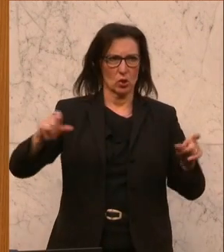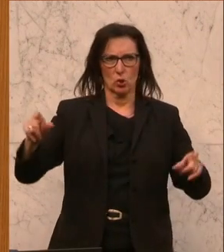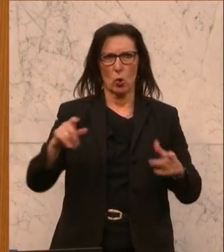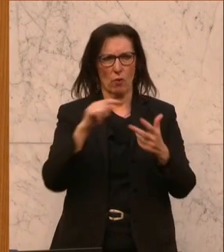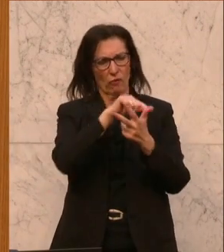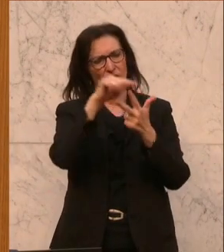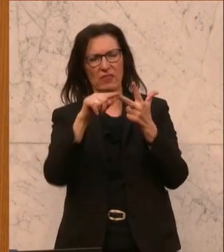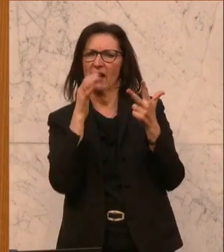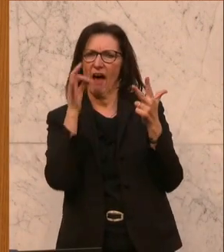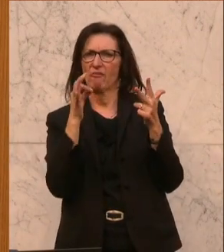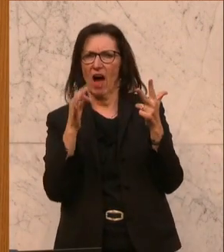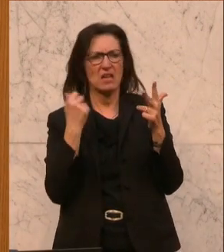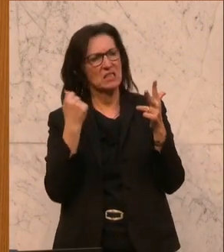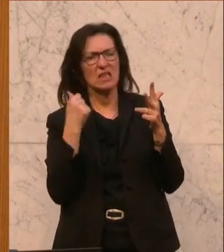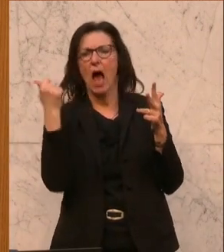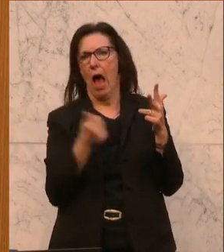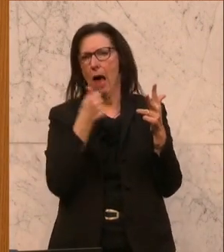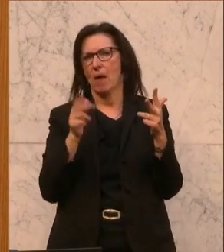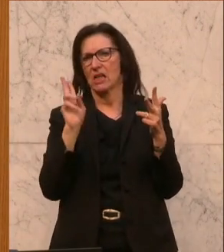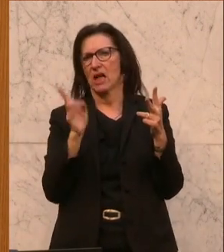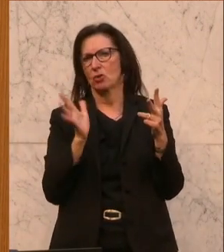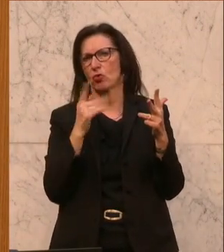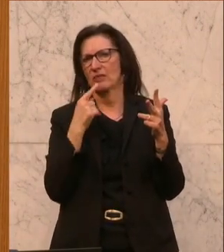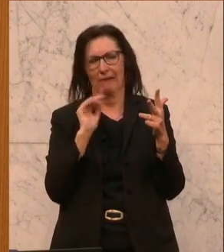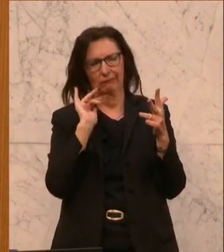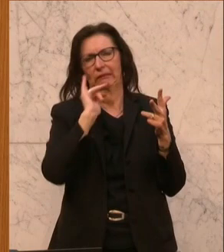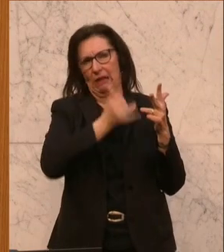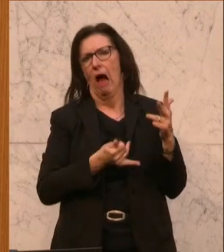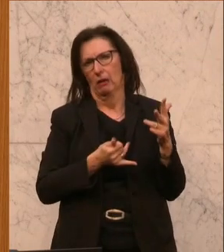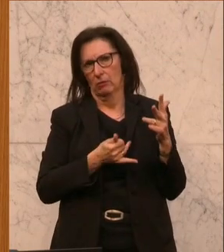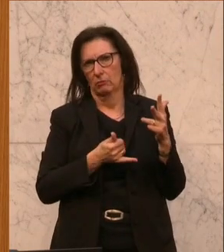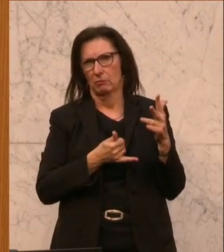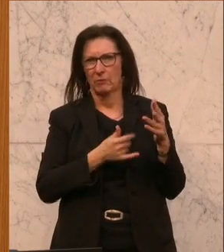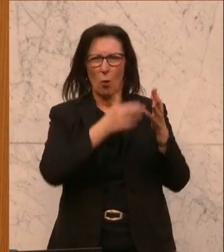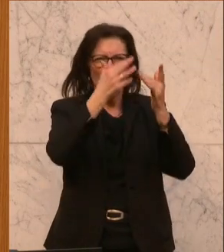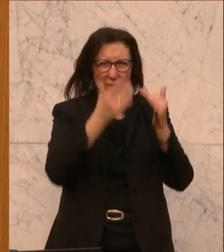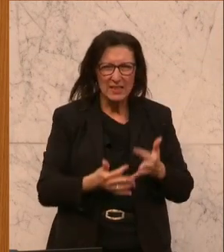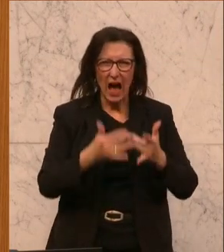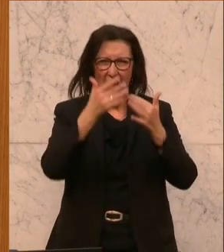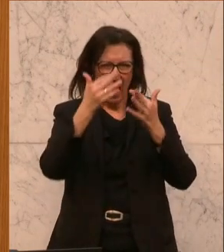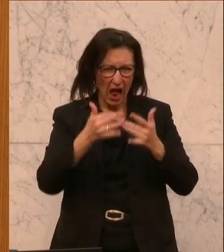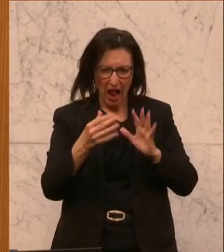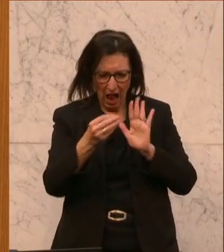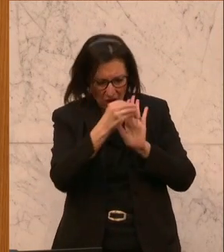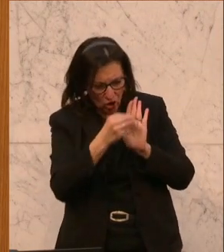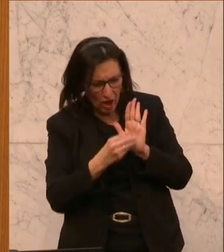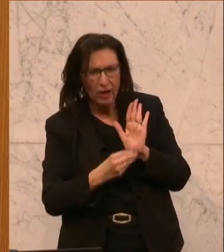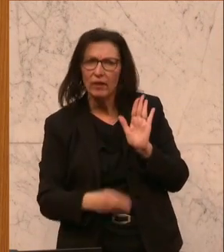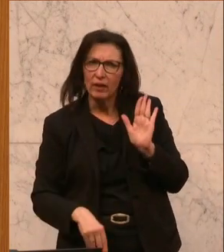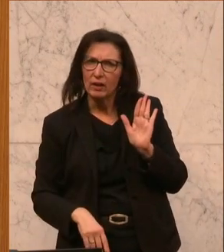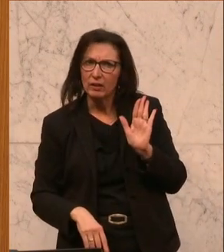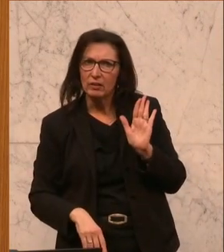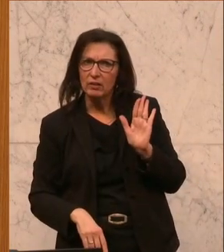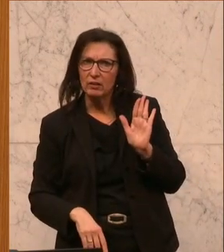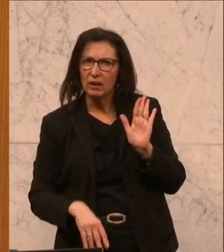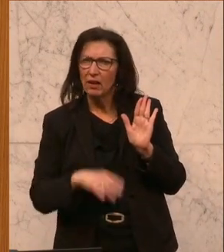Fragen mit Ja beantworten. Und hinter jeder dieser Zahlen, hinter jeder dieser Personen steht eine